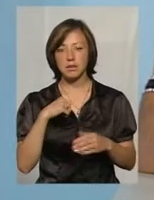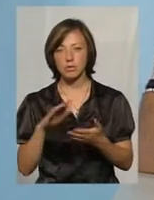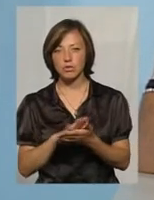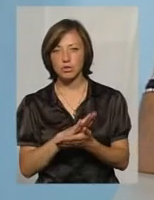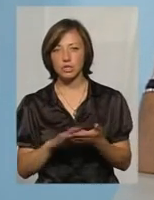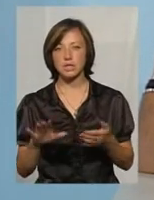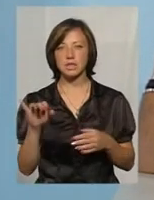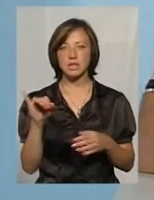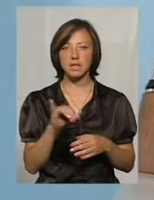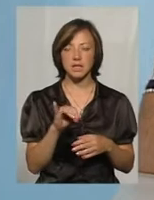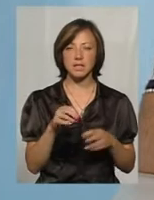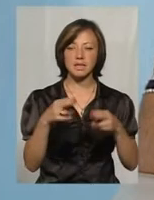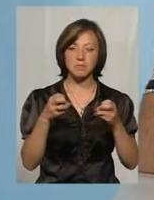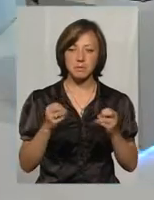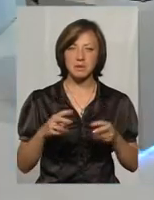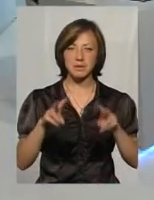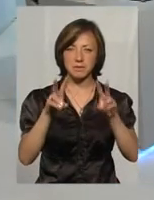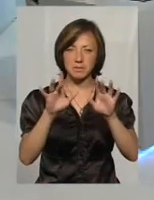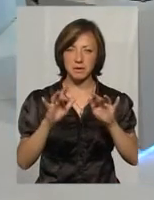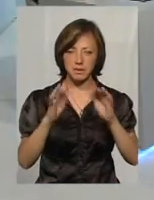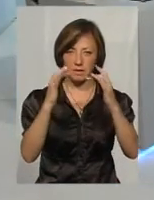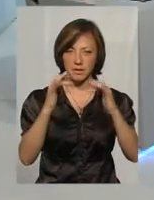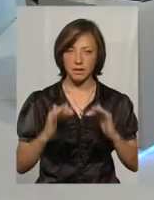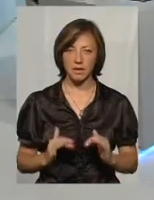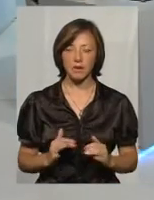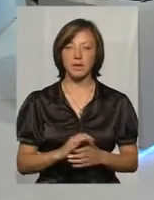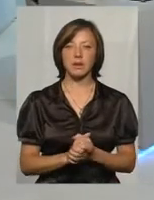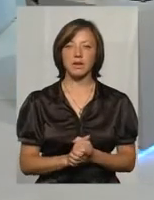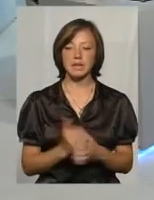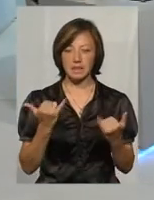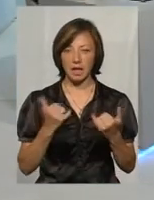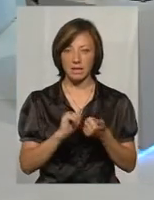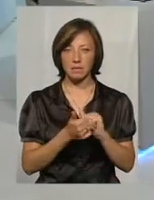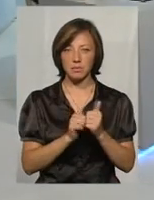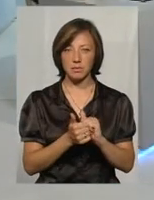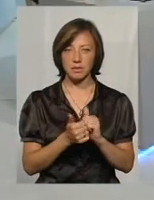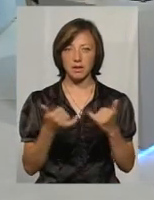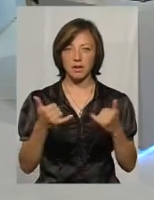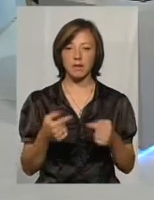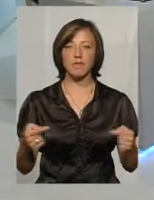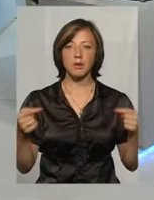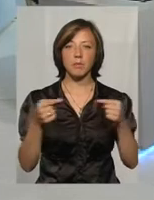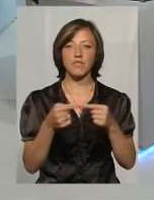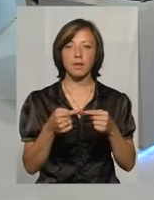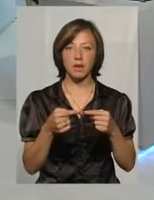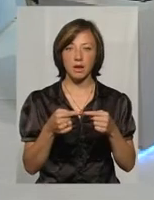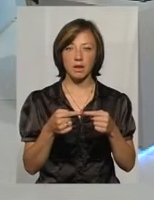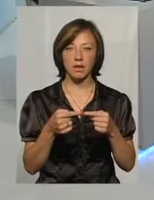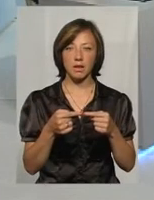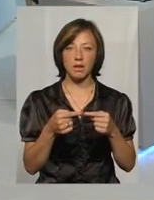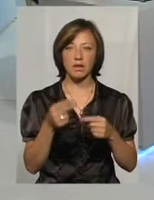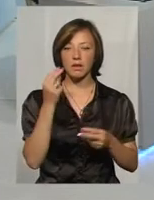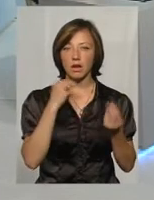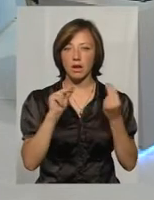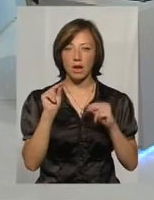гемодіофільтрацію з заміщенням ультрафільтрату онлайн. Відповідає самим